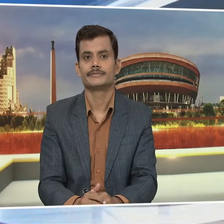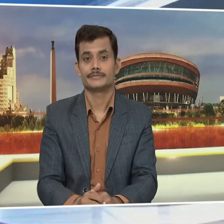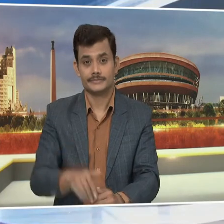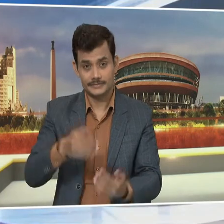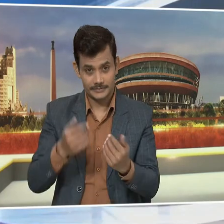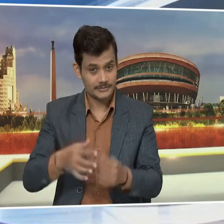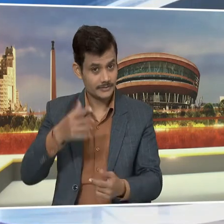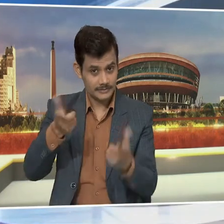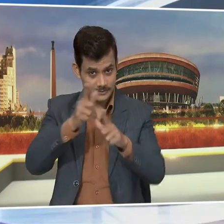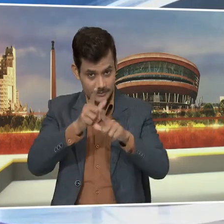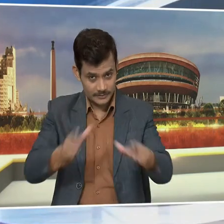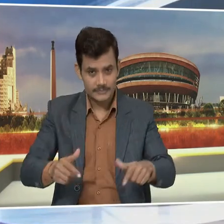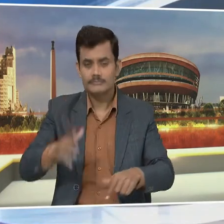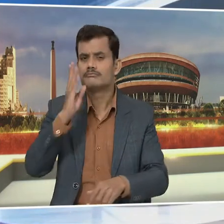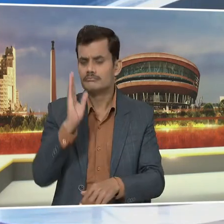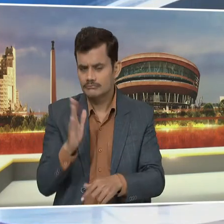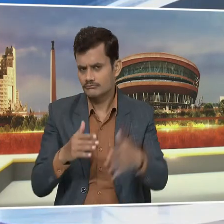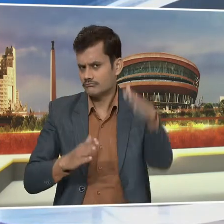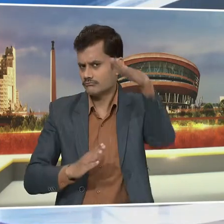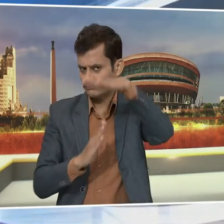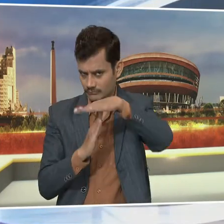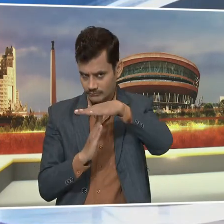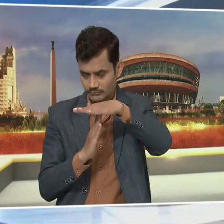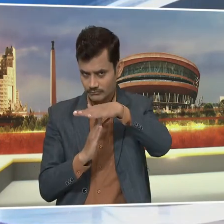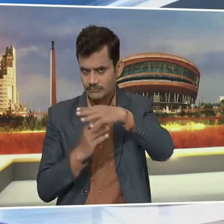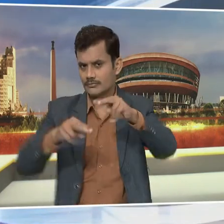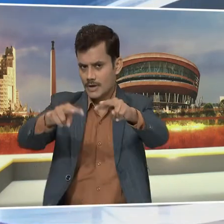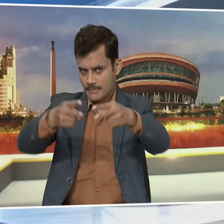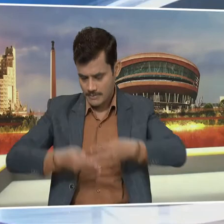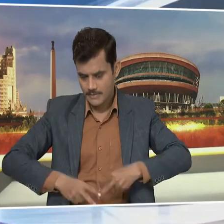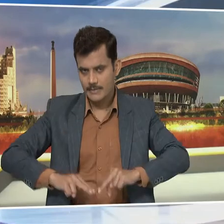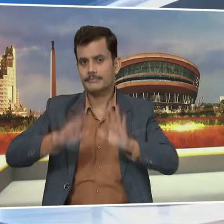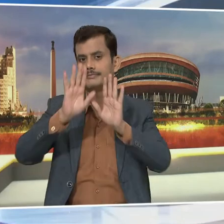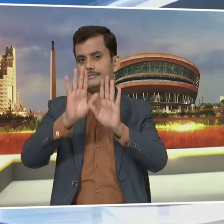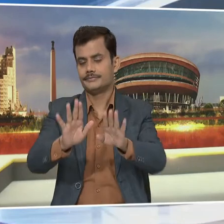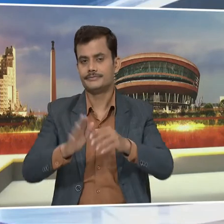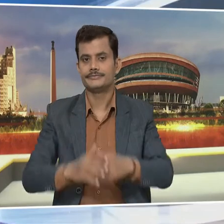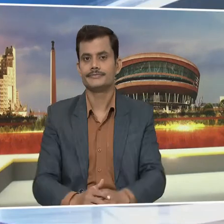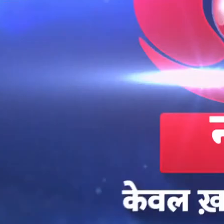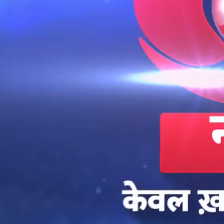इस खास पुलिटिन में रुकरें एक छोटे से ब्रेक के लिए जल्द हाजर होते हैं